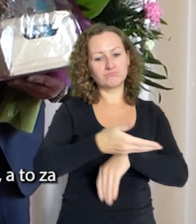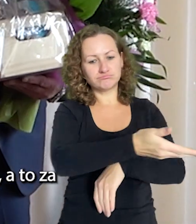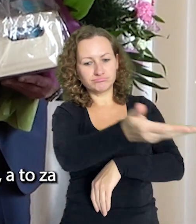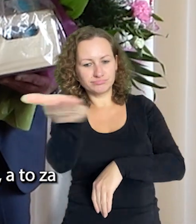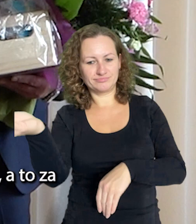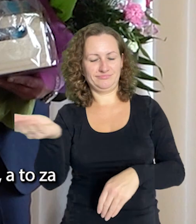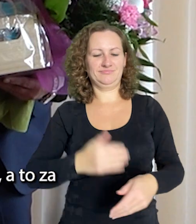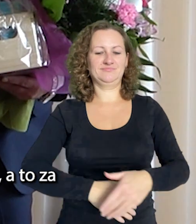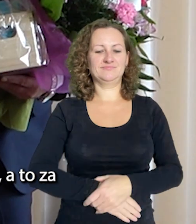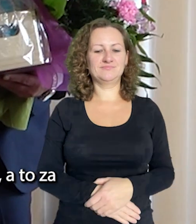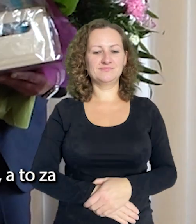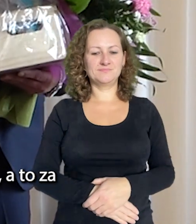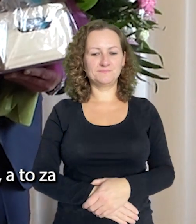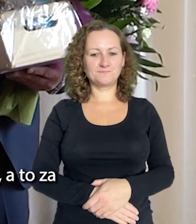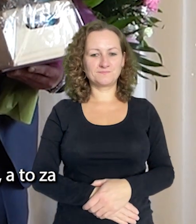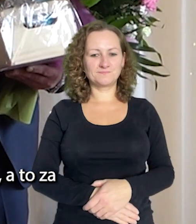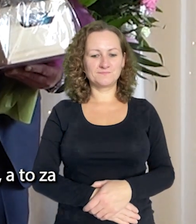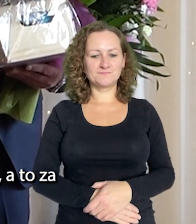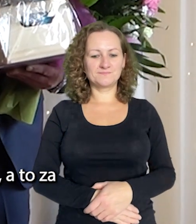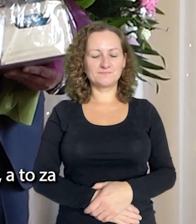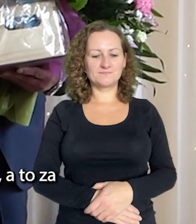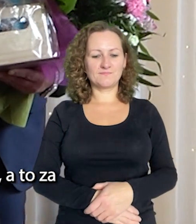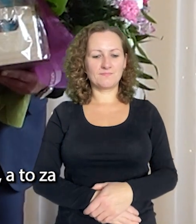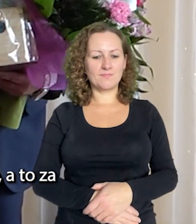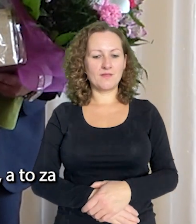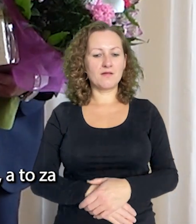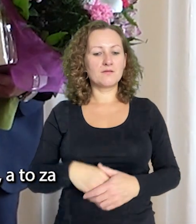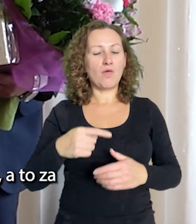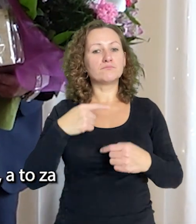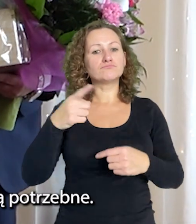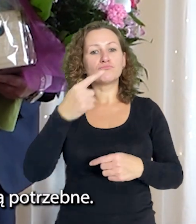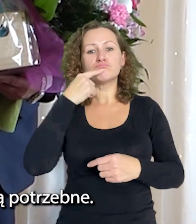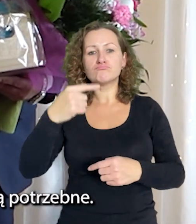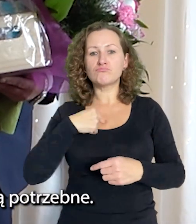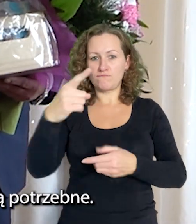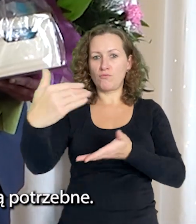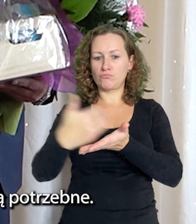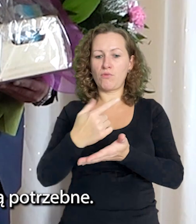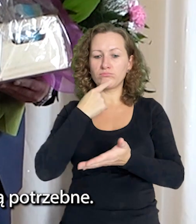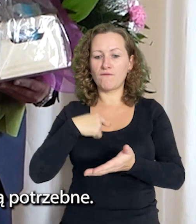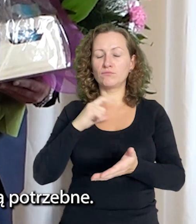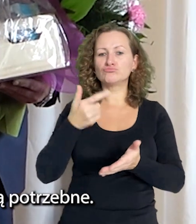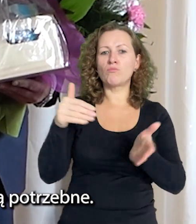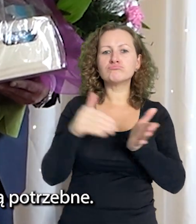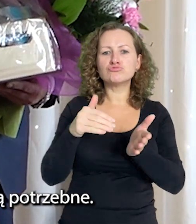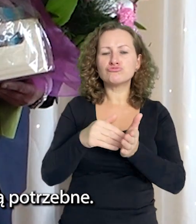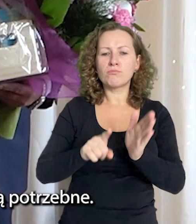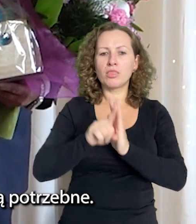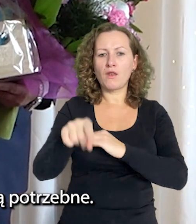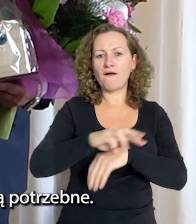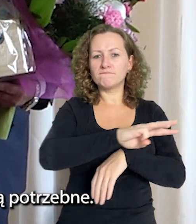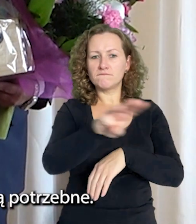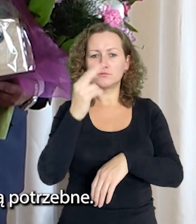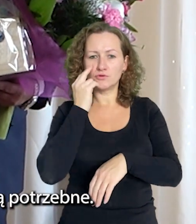dla Państwa także są. A to też za przykładem całego koła, który nam odpowiada, jakie potrzeby z Państwa